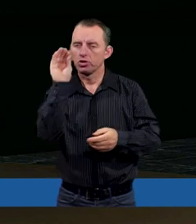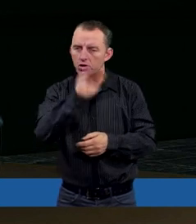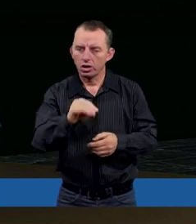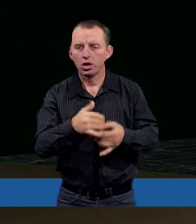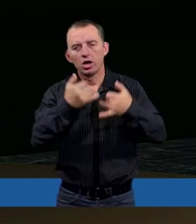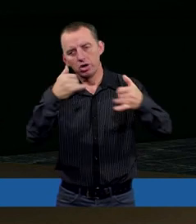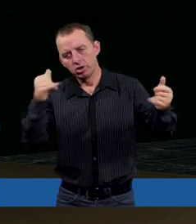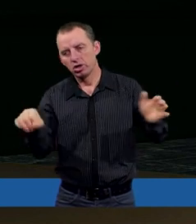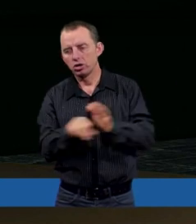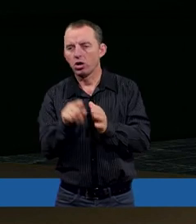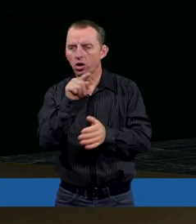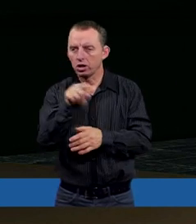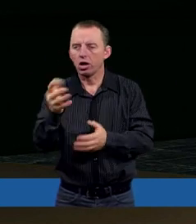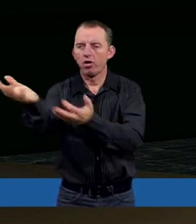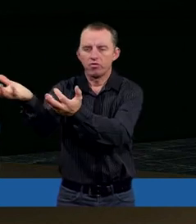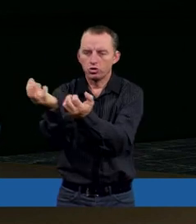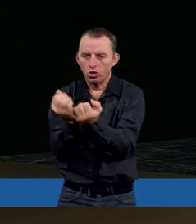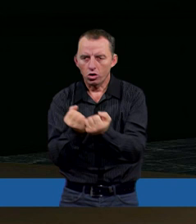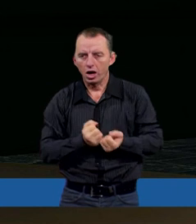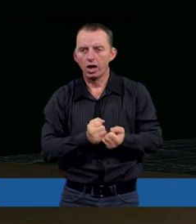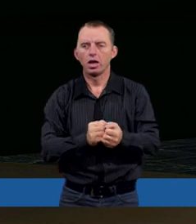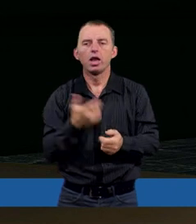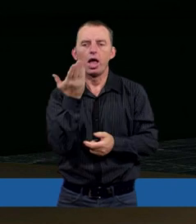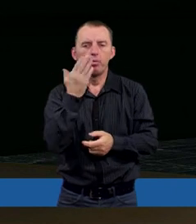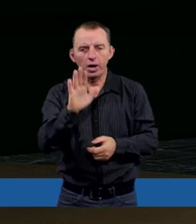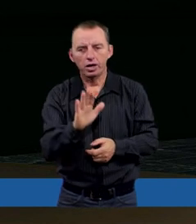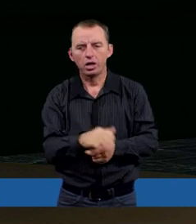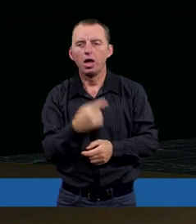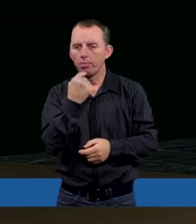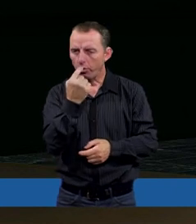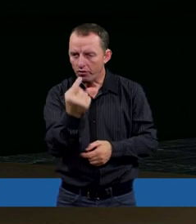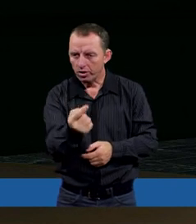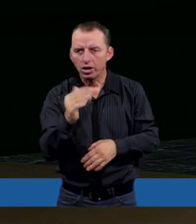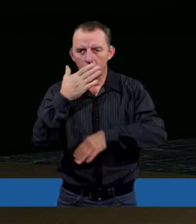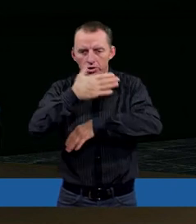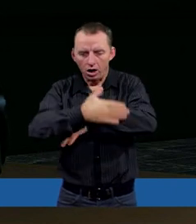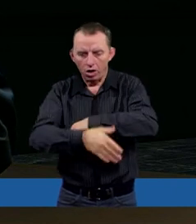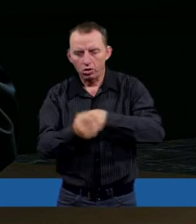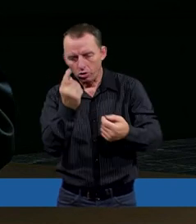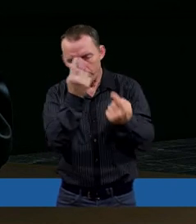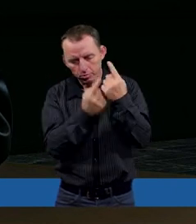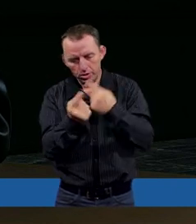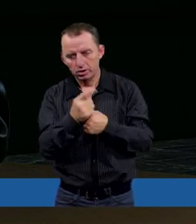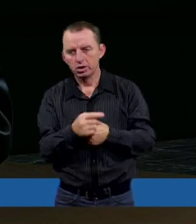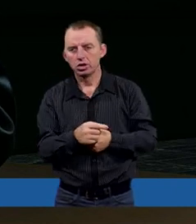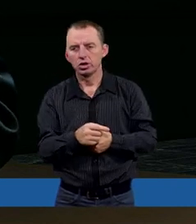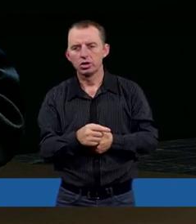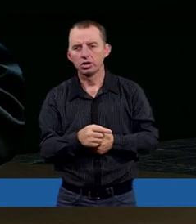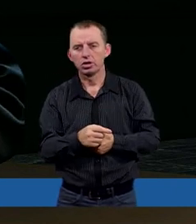innych do tego wciągali. To jest najbardziej, powiedziałbym zakończę tą myśl, jakoś najbardziej